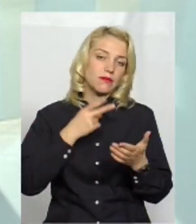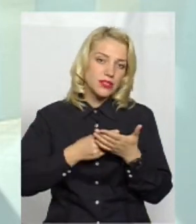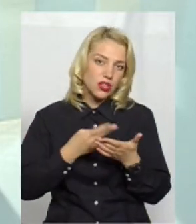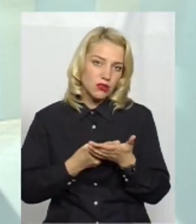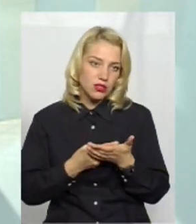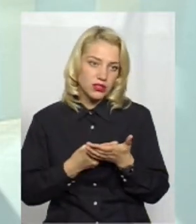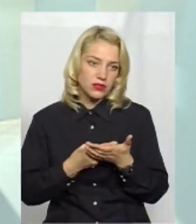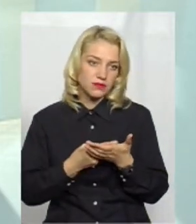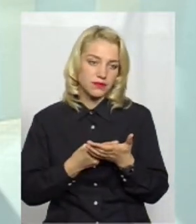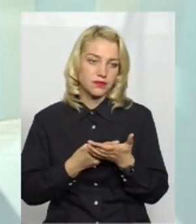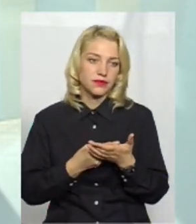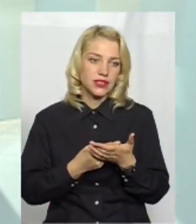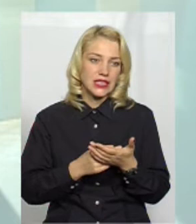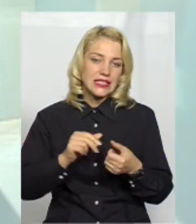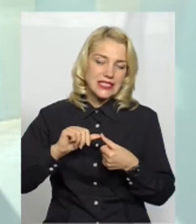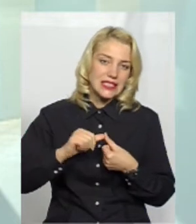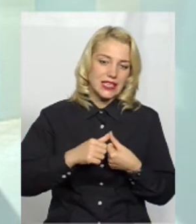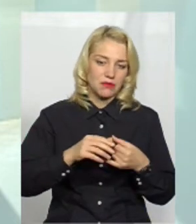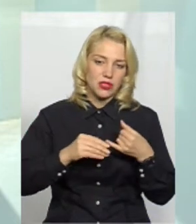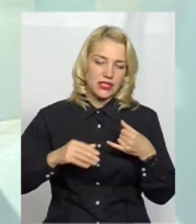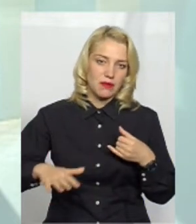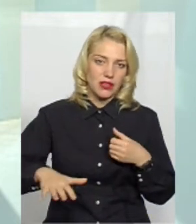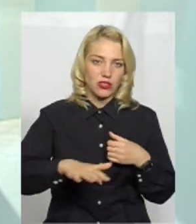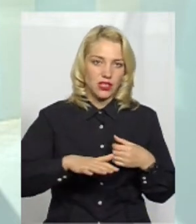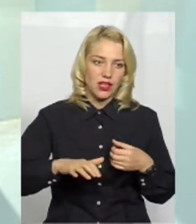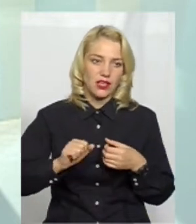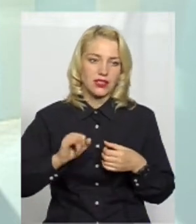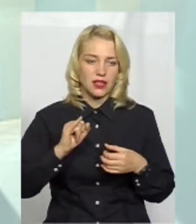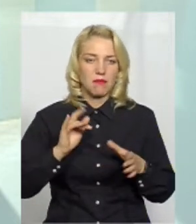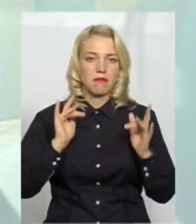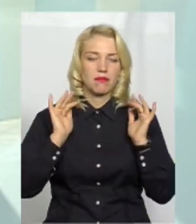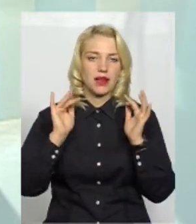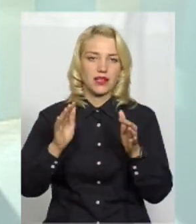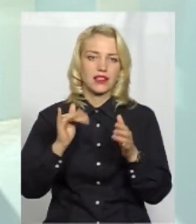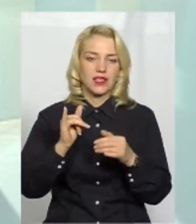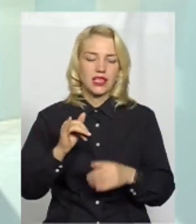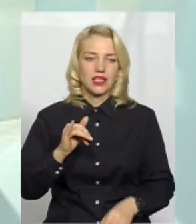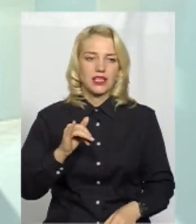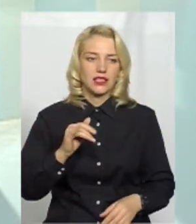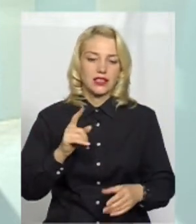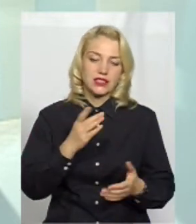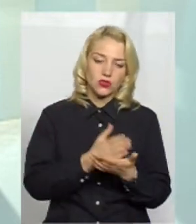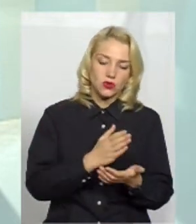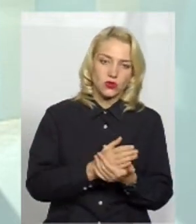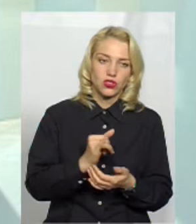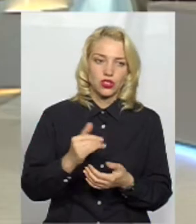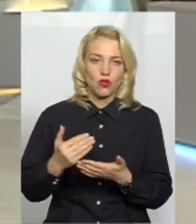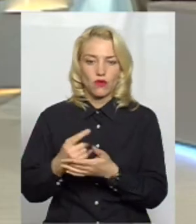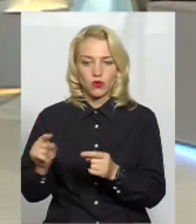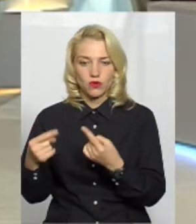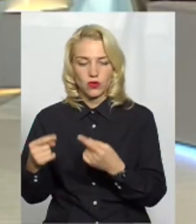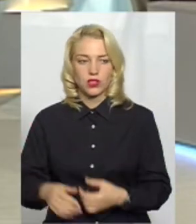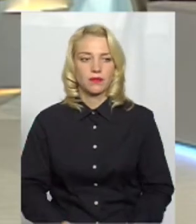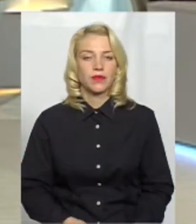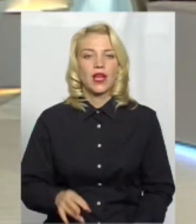закріплення земельних ділянок під парки і сквери існуючих і новостворені. От якраз на